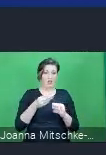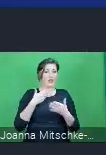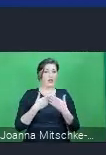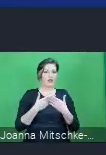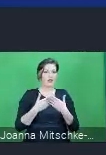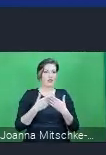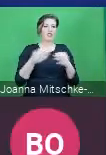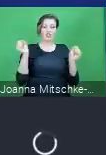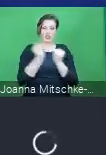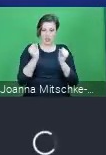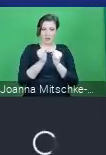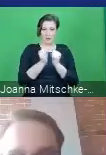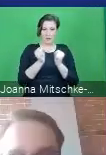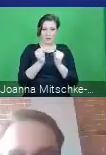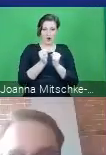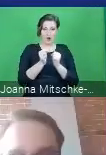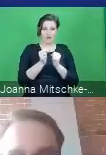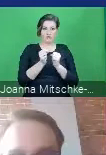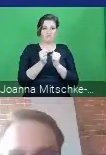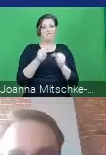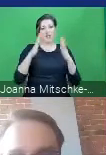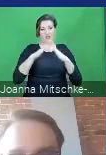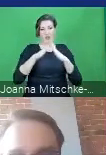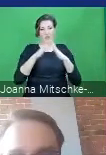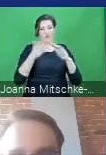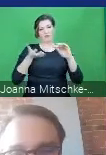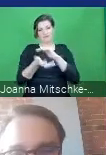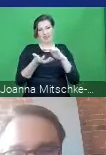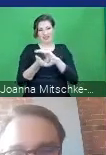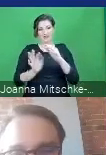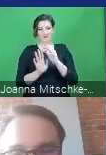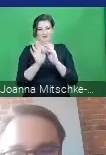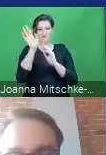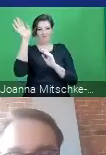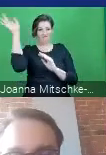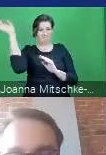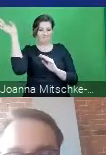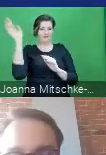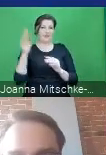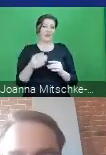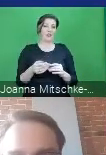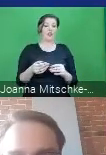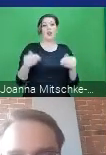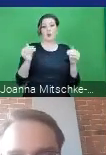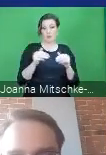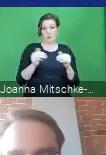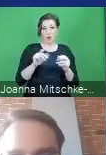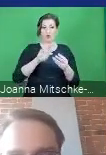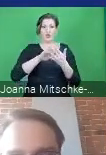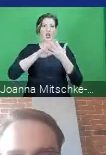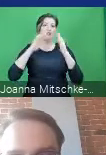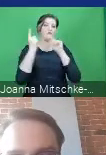w okresie zimowym, przez gospodarstwa domowe. Systemowa wymiana pieców węglowych, tak zwanych